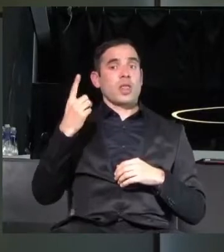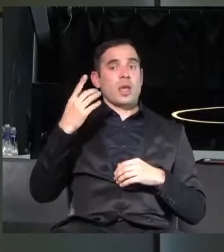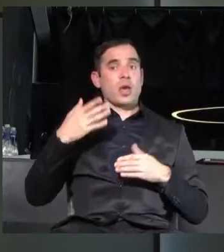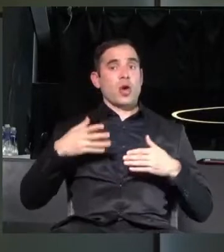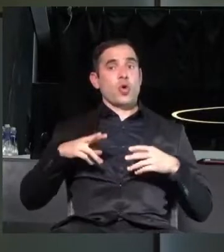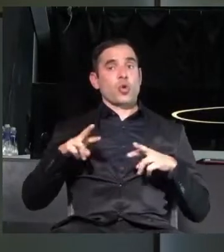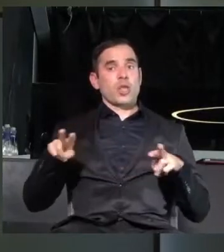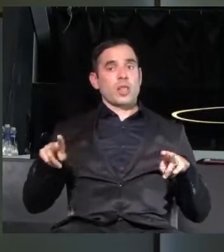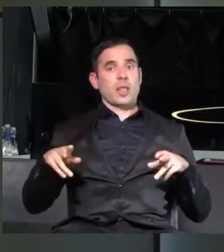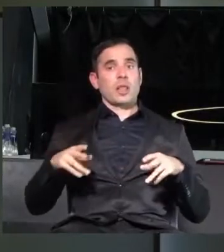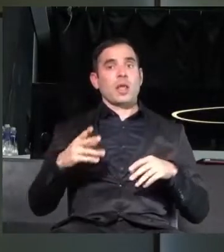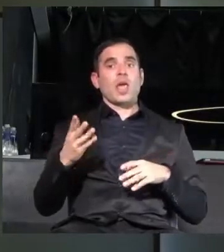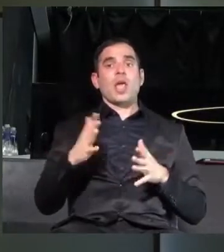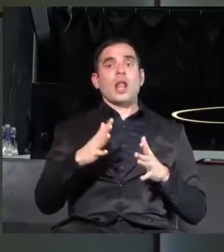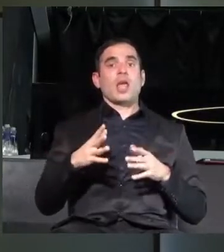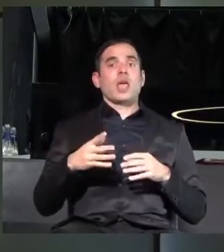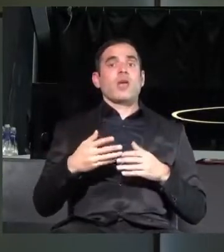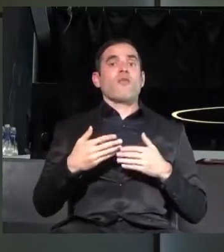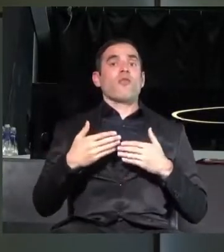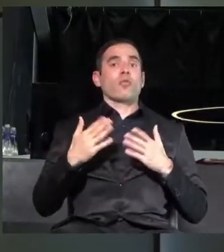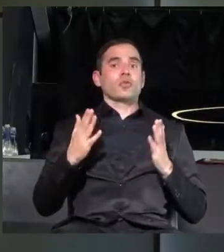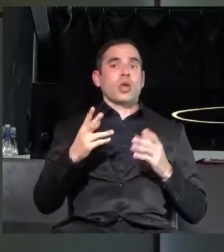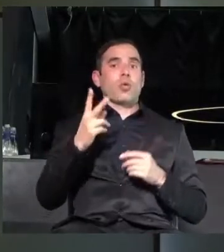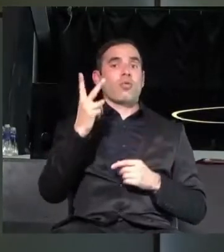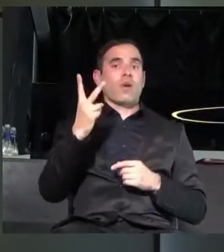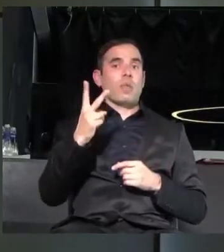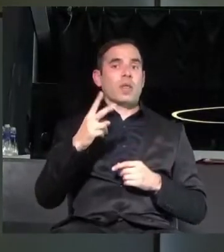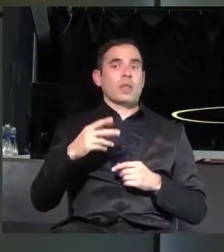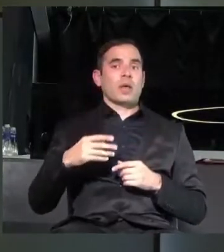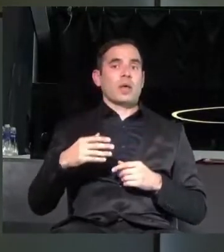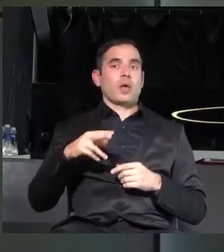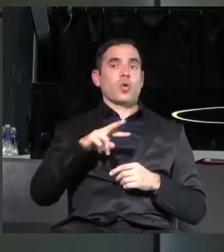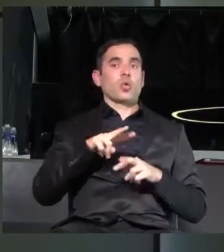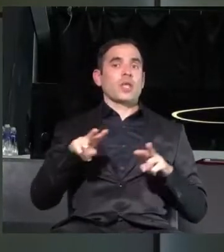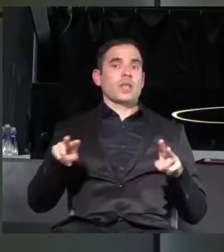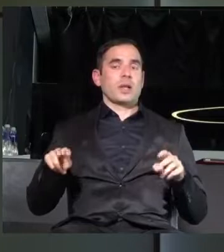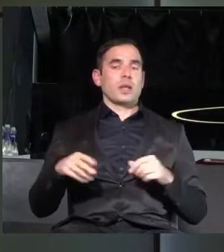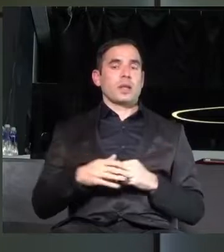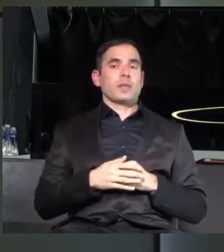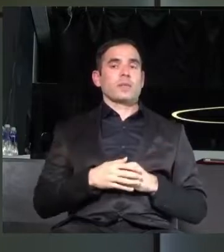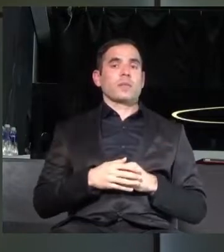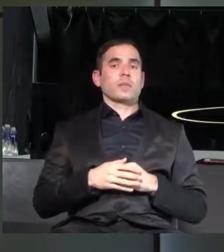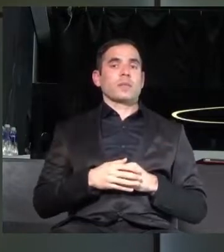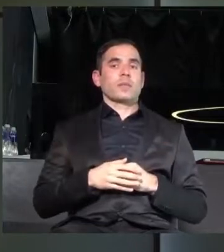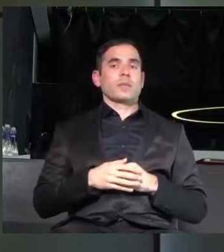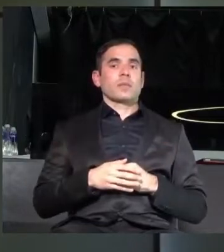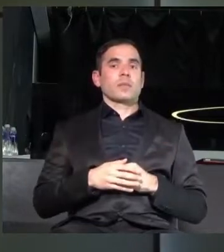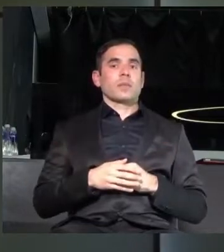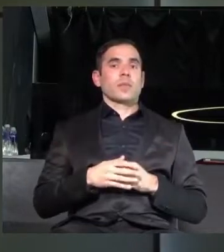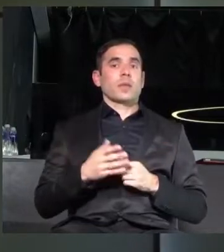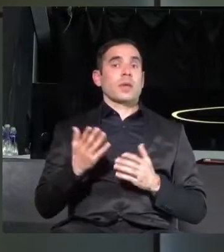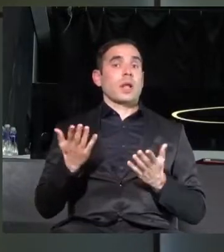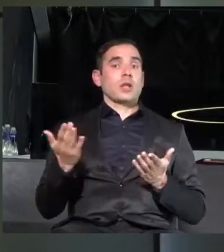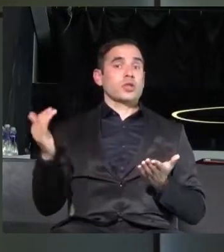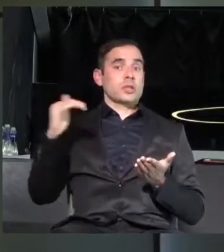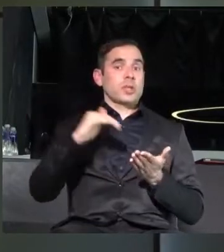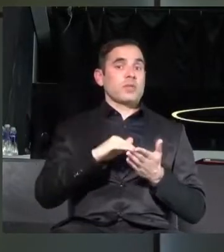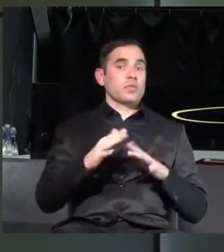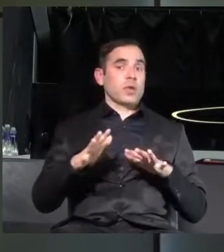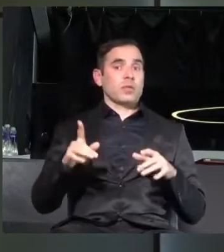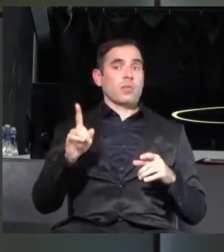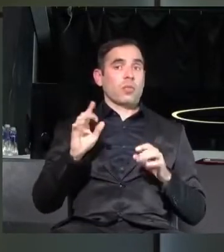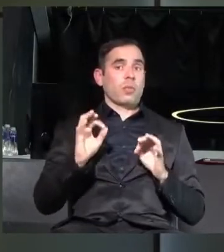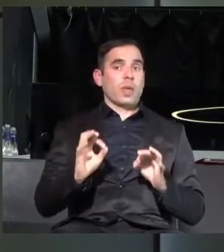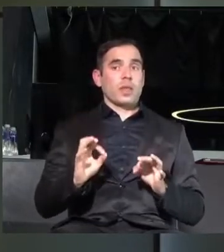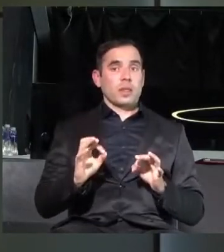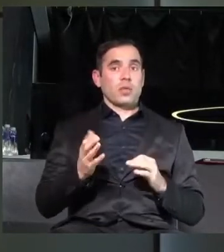или изобщо от двамата му родители. Или ще стигнем до ситуацията, в която, в момента в